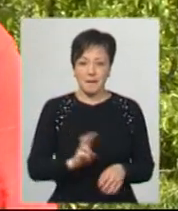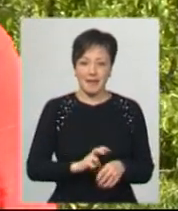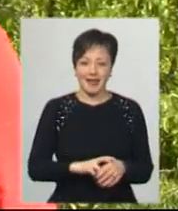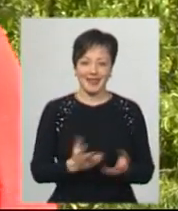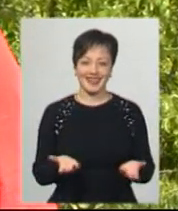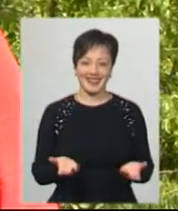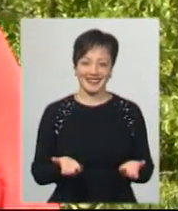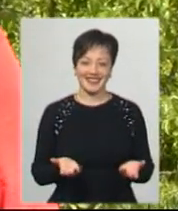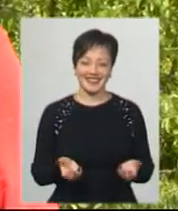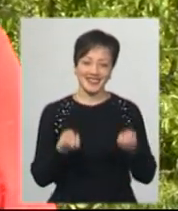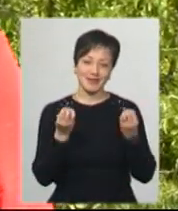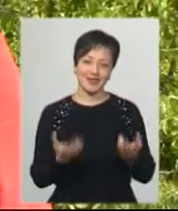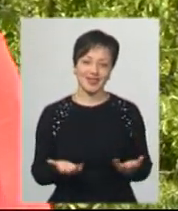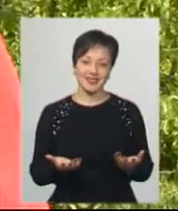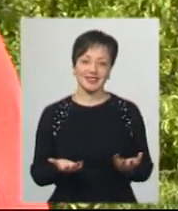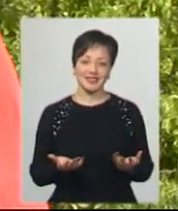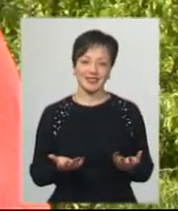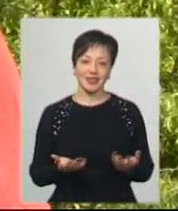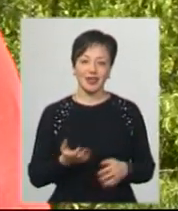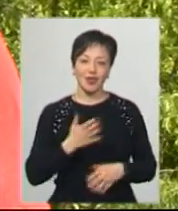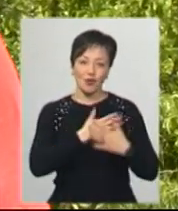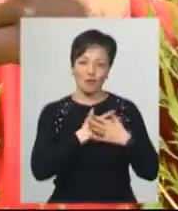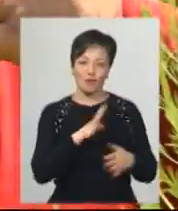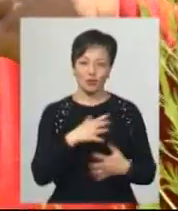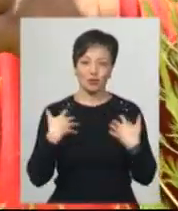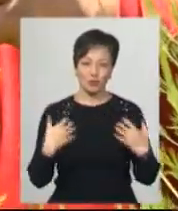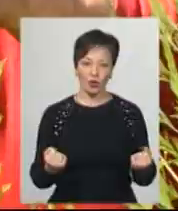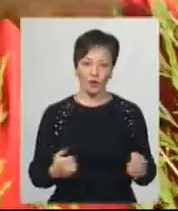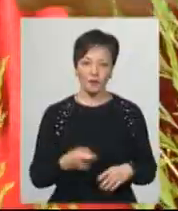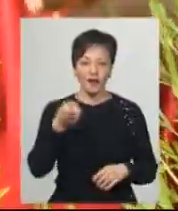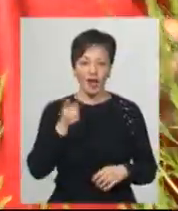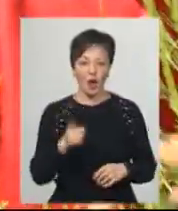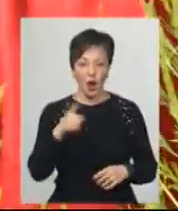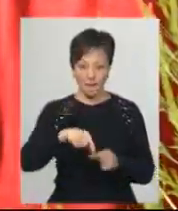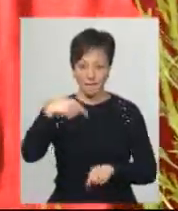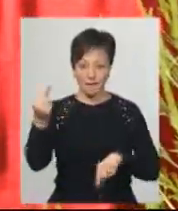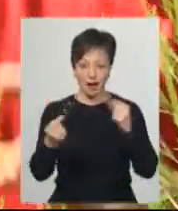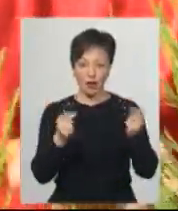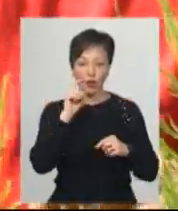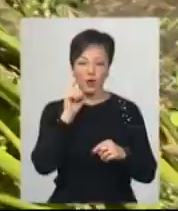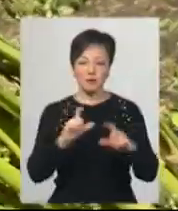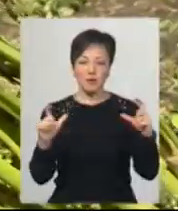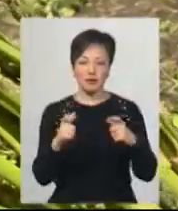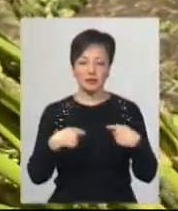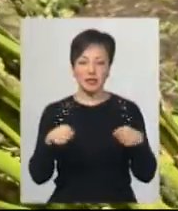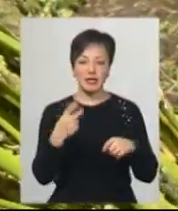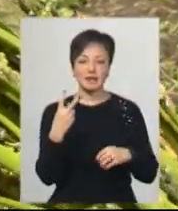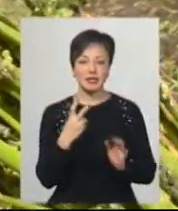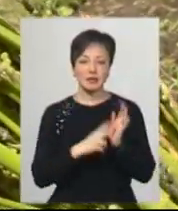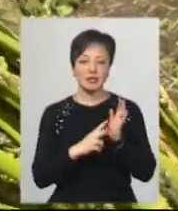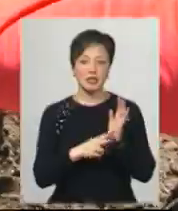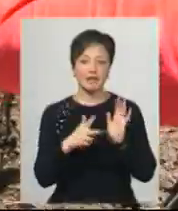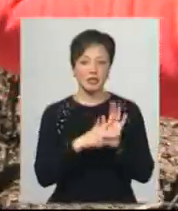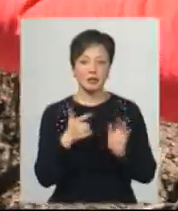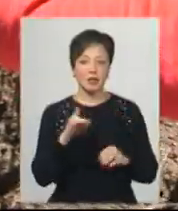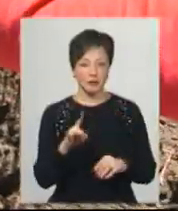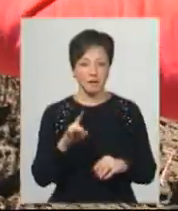просто люблю бути здоровим. Кілограм пагонів спаржі в українських супермаркотах коштує 278